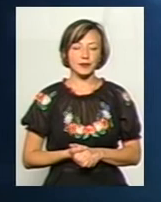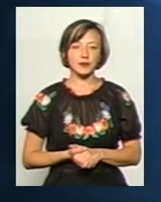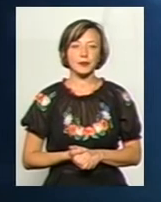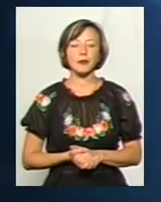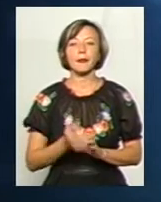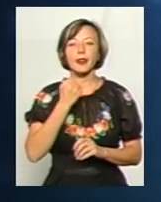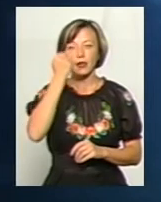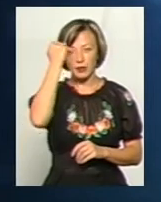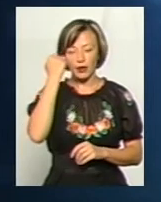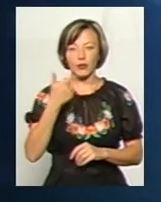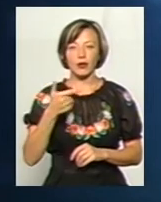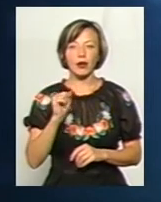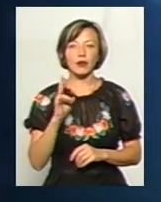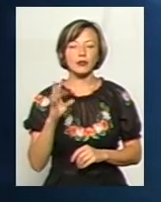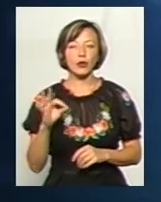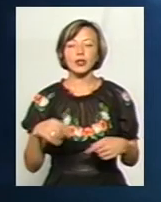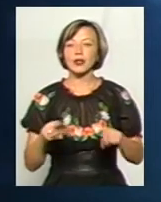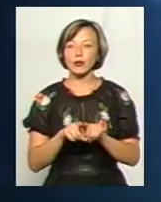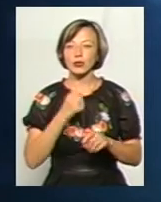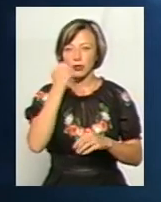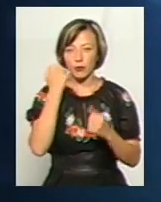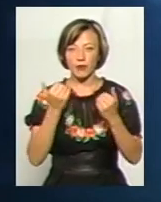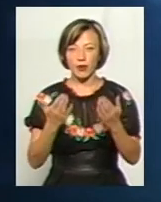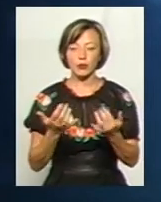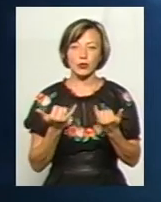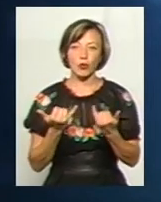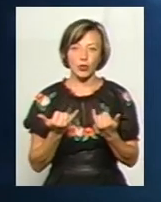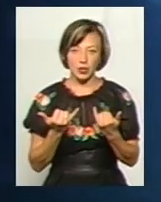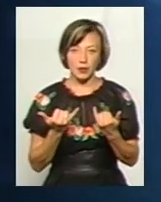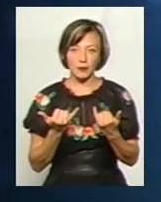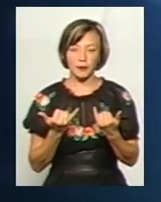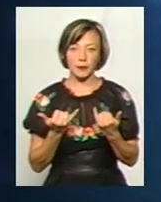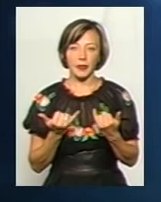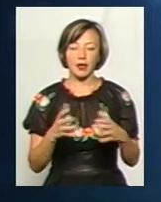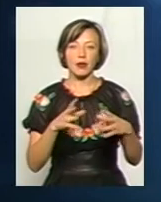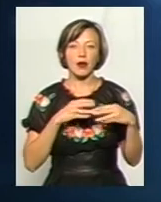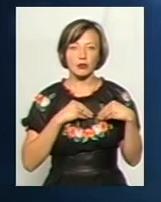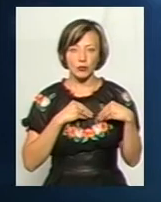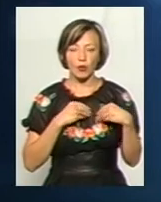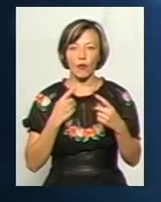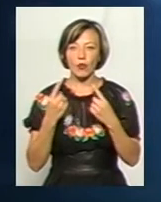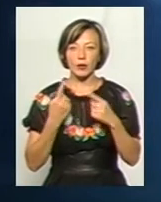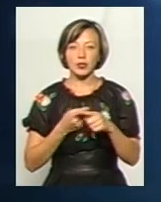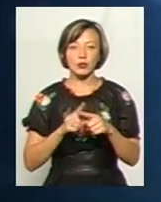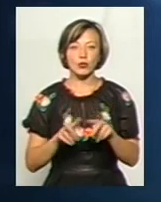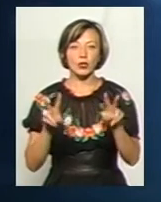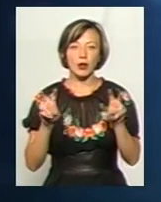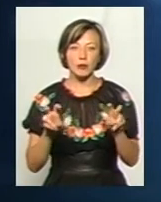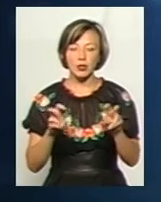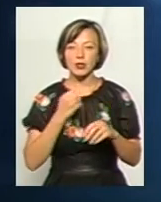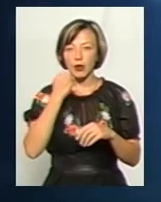Дякуємо, Ганну. Ми також дякуємо вам, що сьогодні ми разом говорили на цю тему.